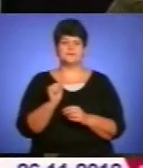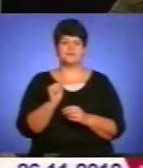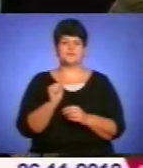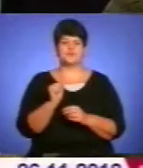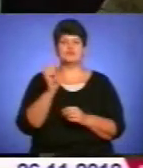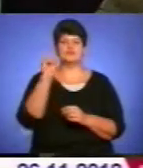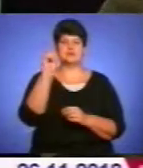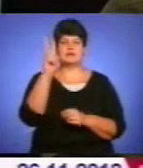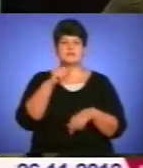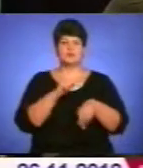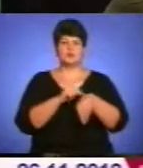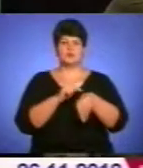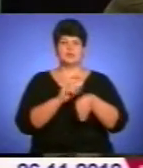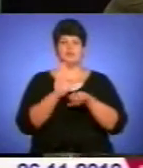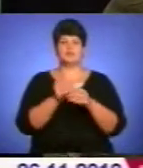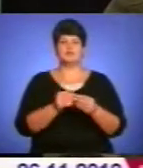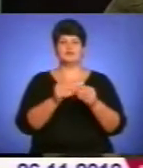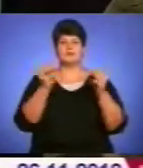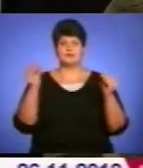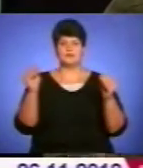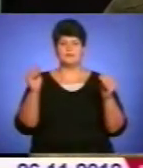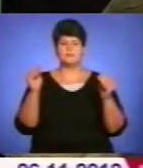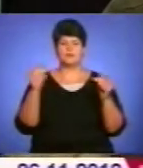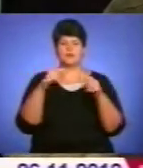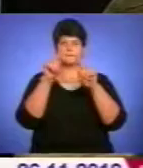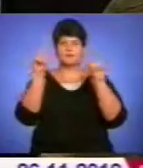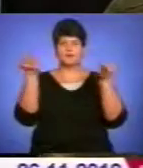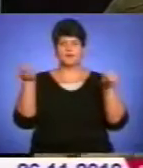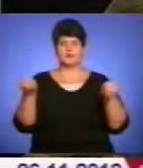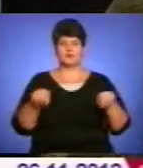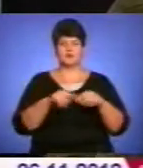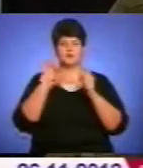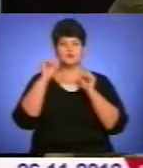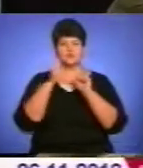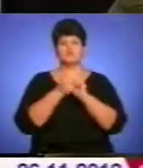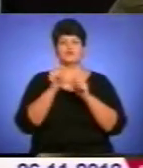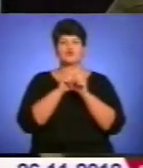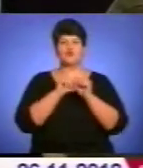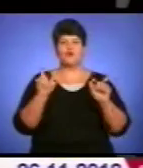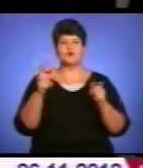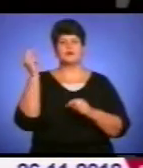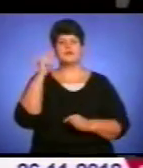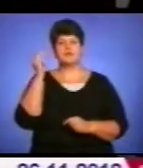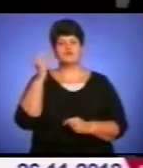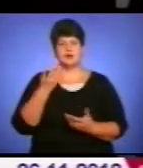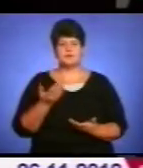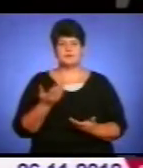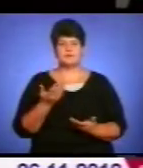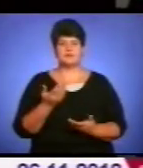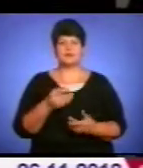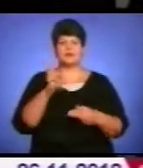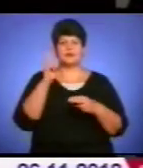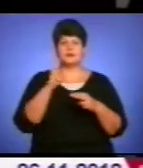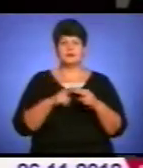о 12-й годині буде відкрито меморіальну дошку на тій школі, де він навчався. І на сам кінець проведжує